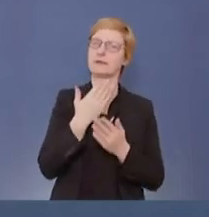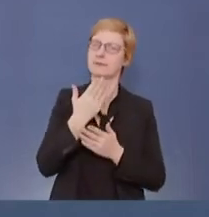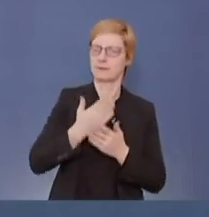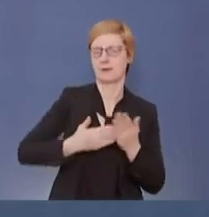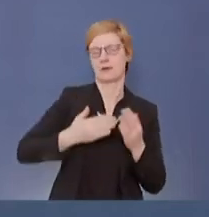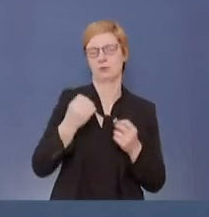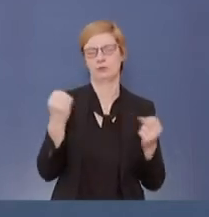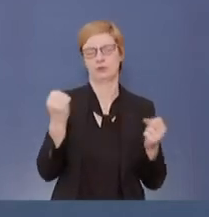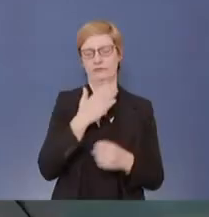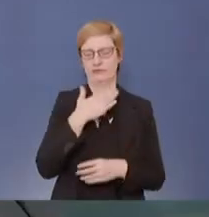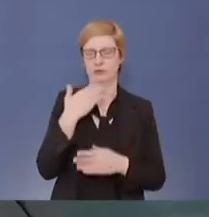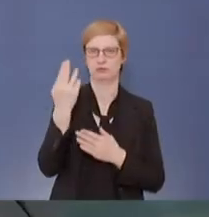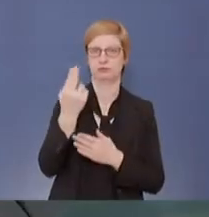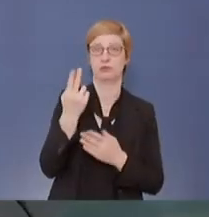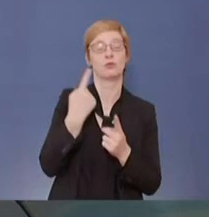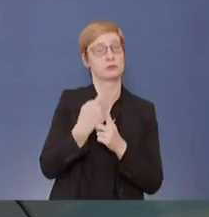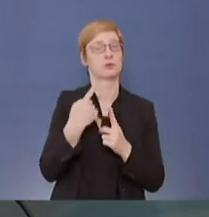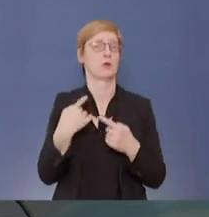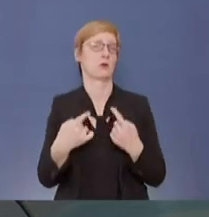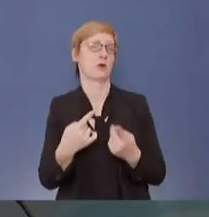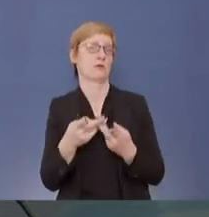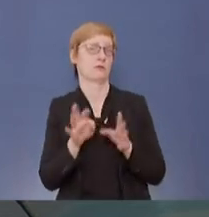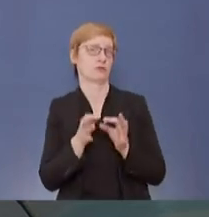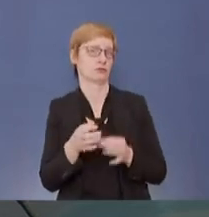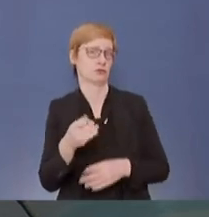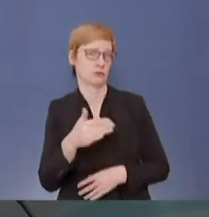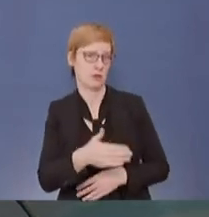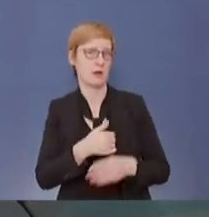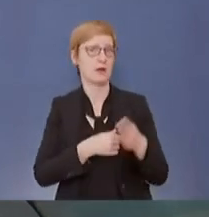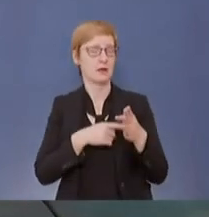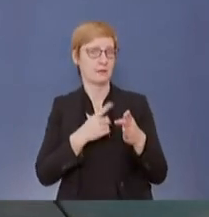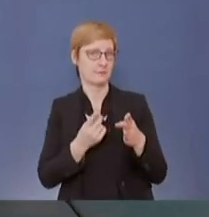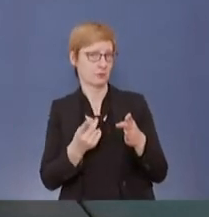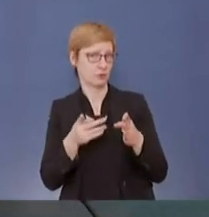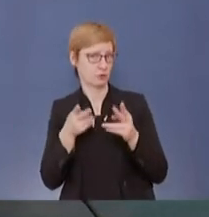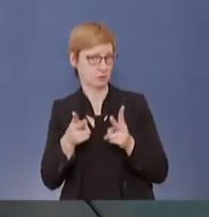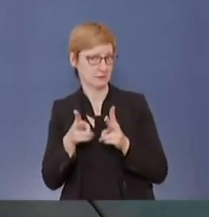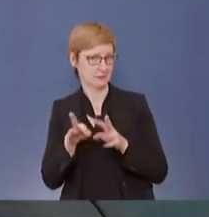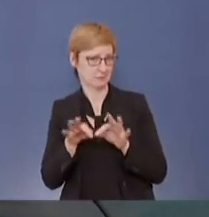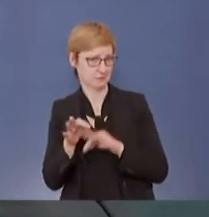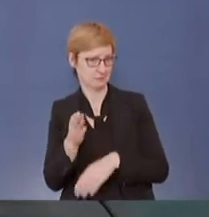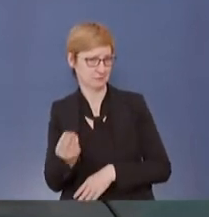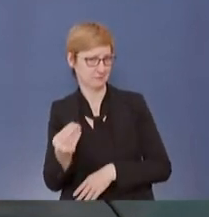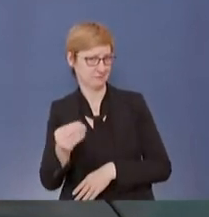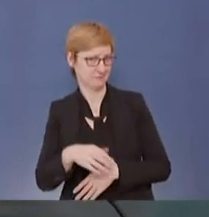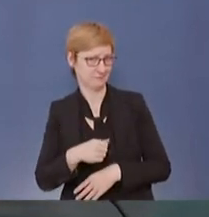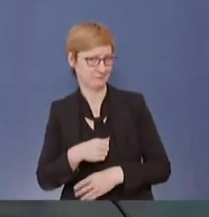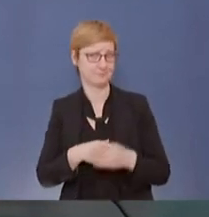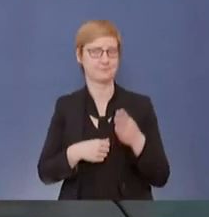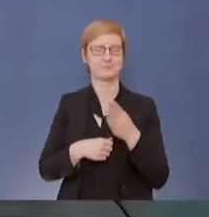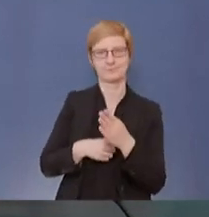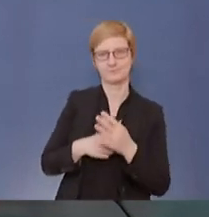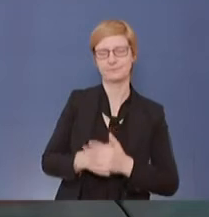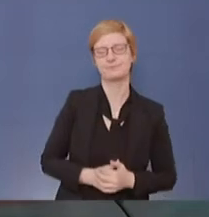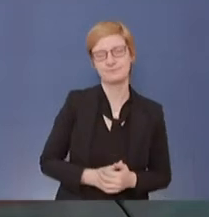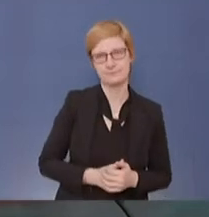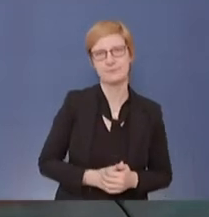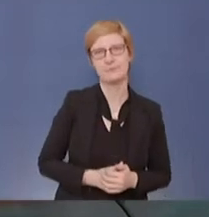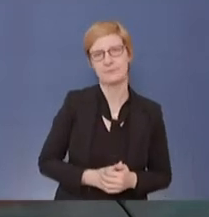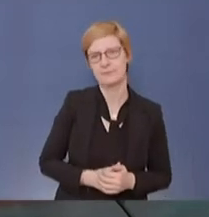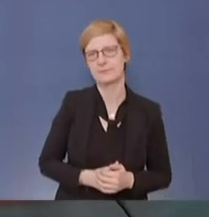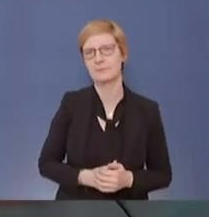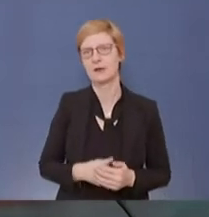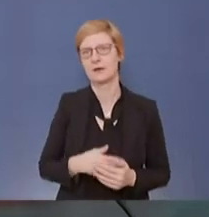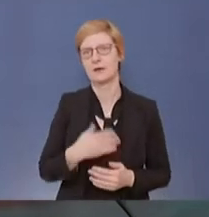Noch eine letzte Ergänzung, erst mal des Justizministers vielleicht? Also im Prinzip hat die Ministerin sich ja auch